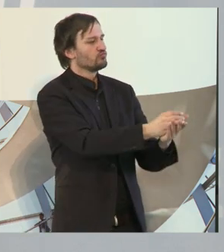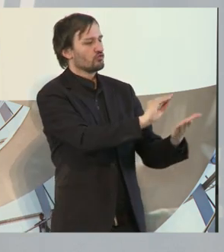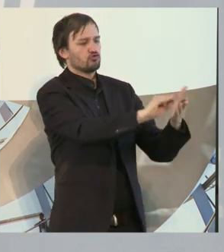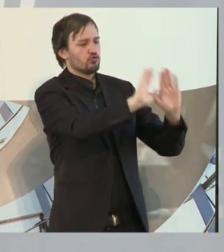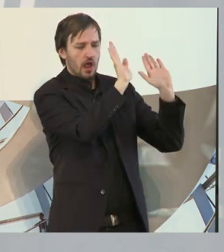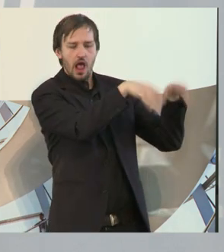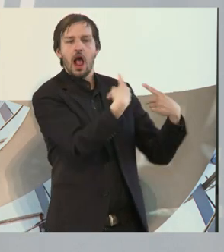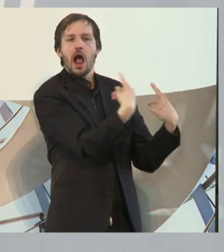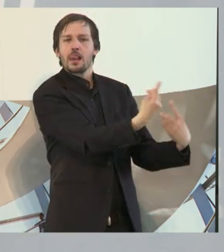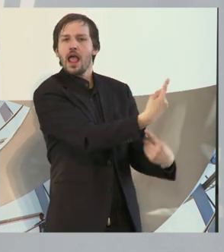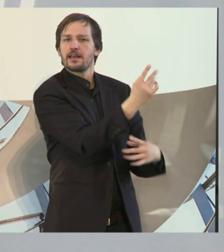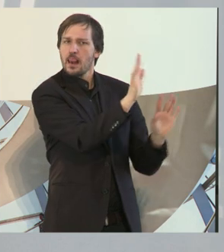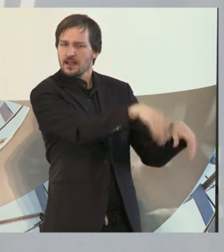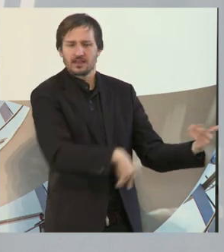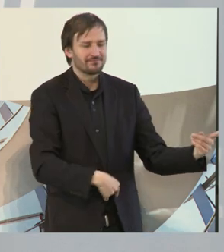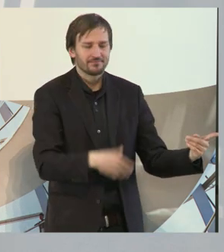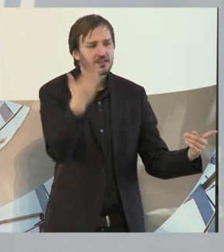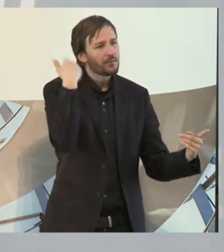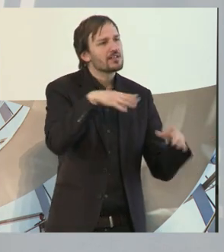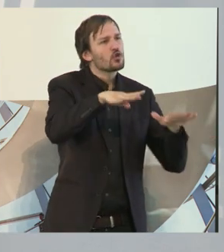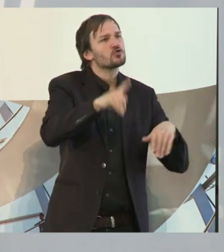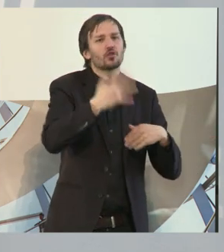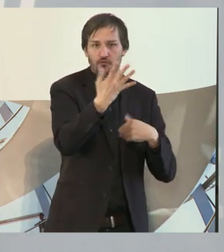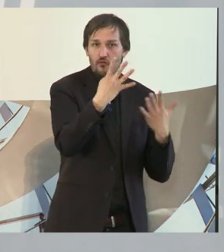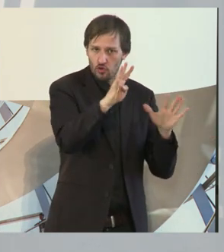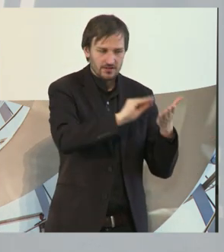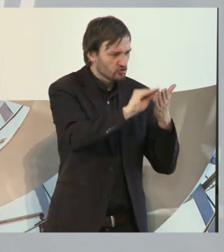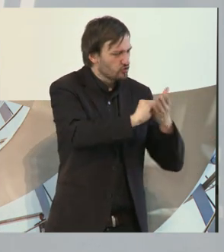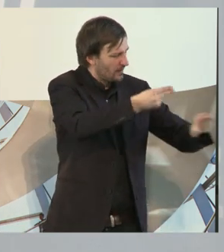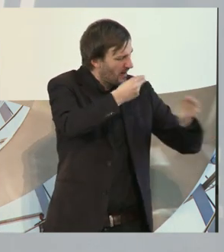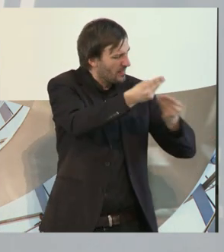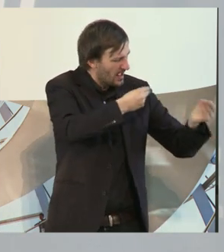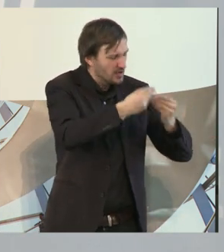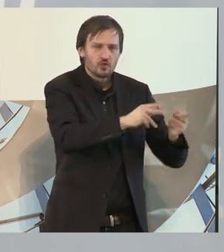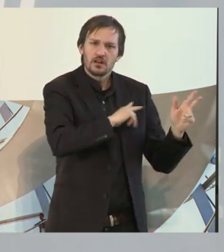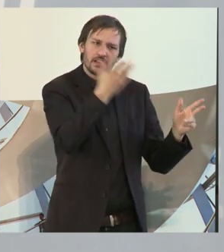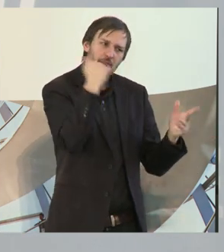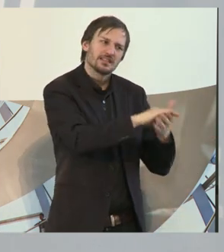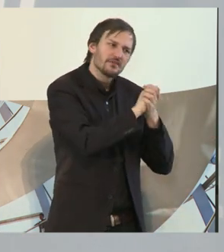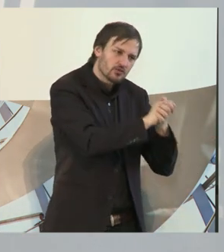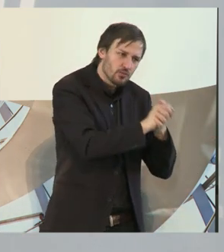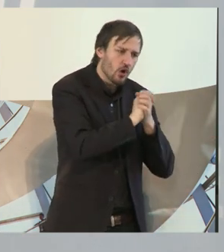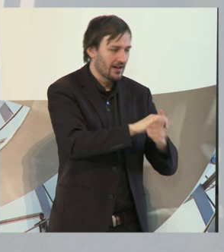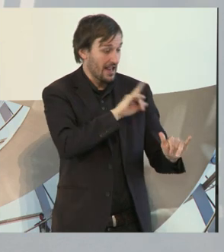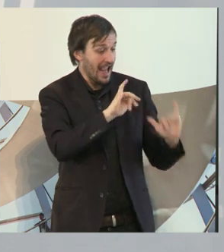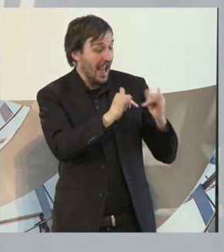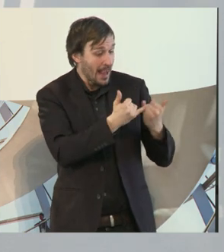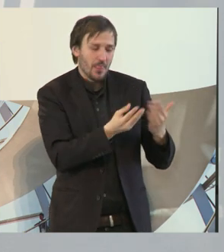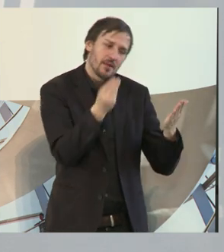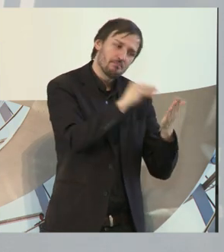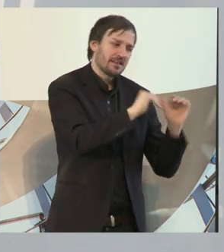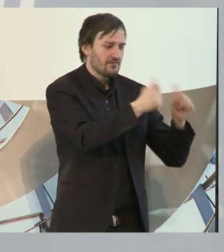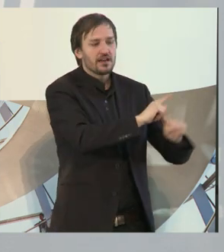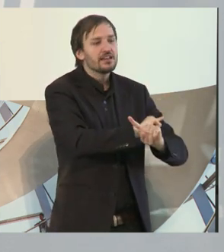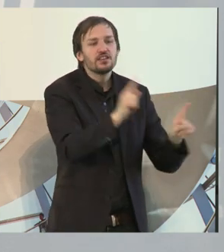den Schulen, mit denen wir verhandelt haben, versprochen. Wir Eltern stehen dafür gerade, dass nicht nur die Sonderschullehrer